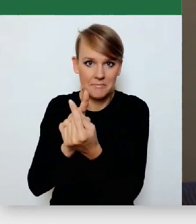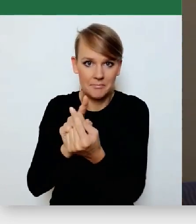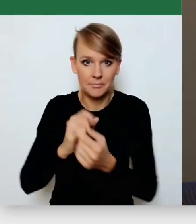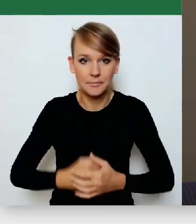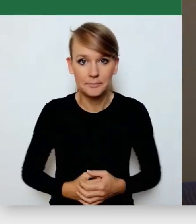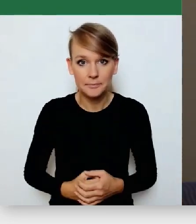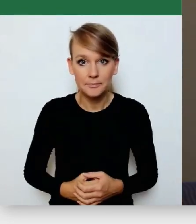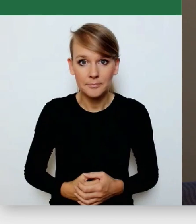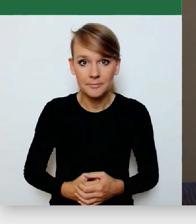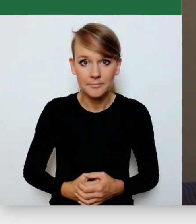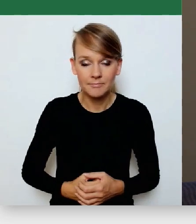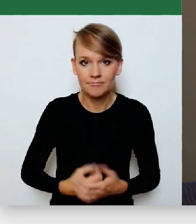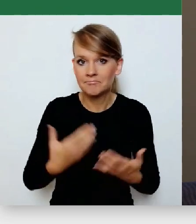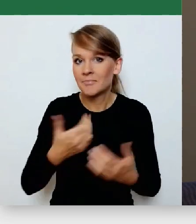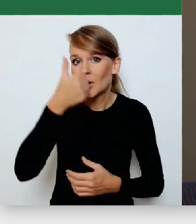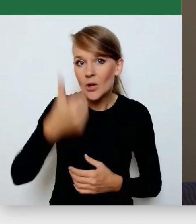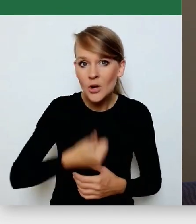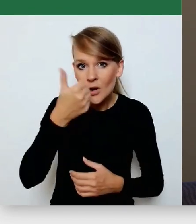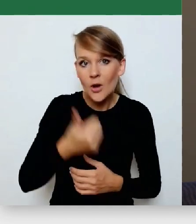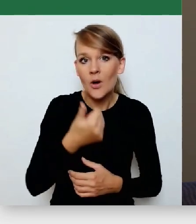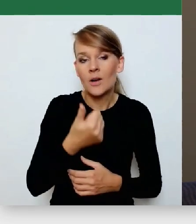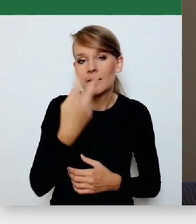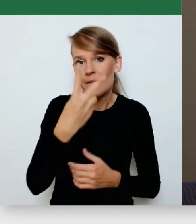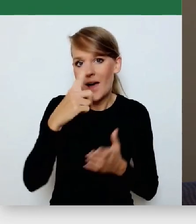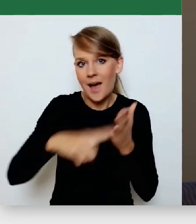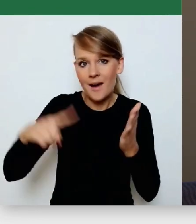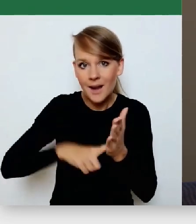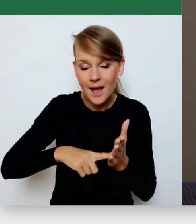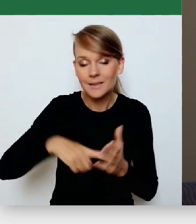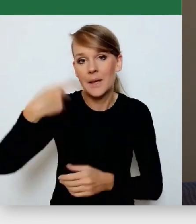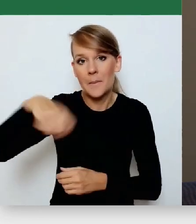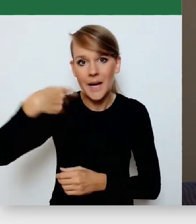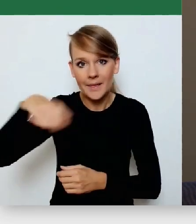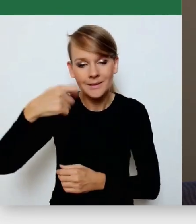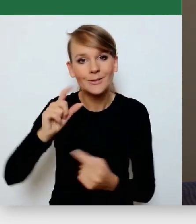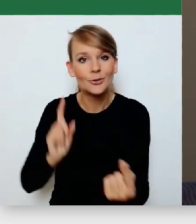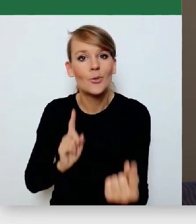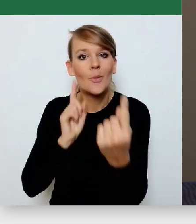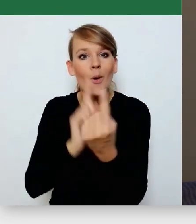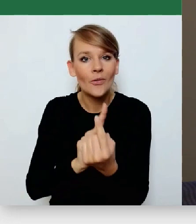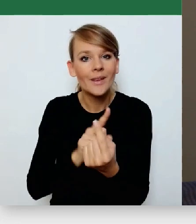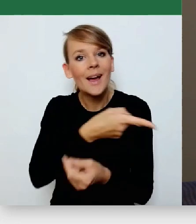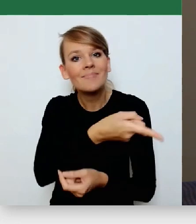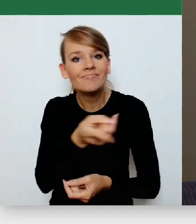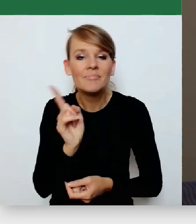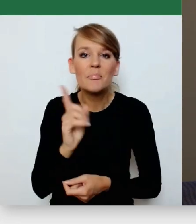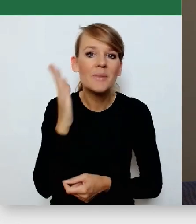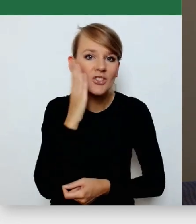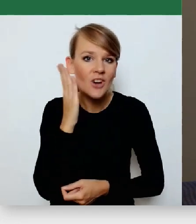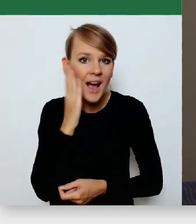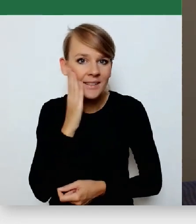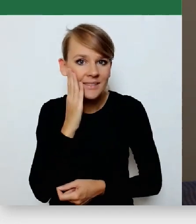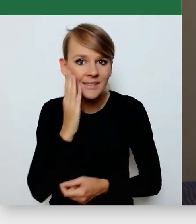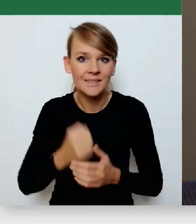Dwa razy do roku prezydent spotyka się z mieszkańcami jednego,